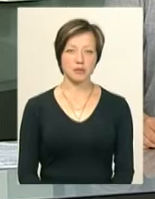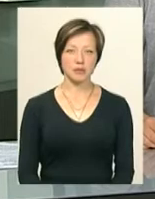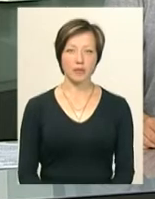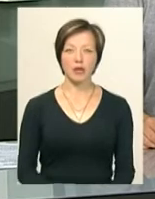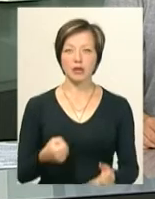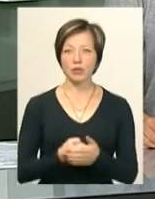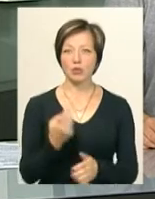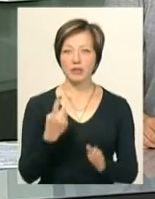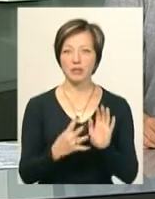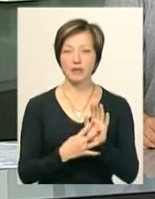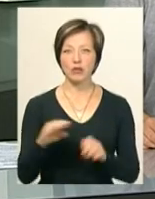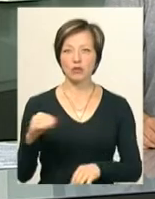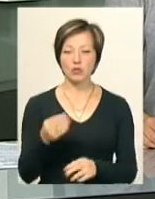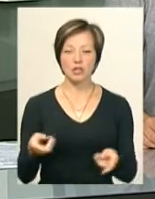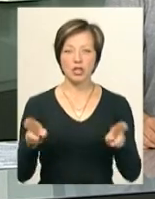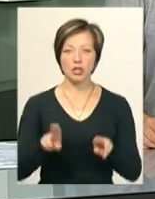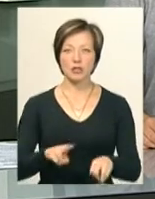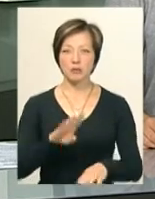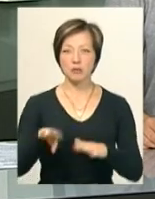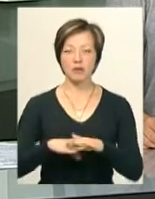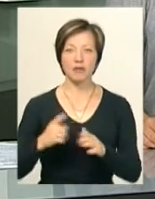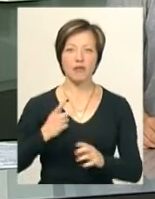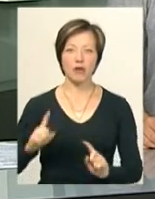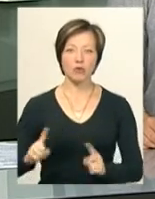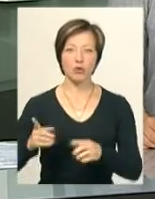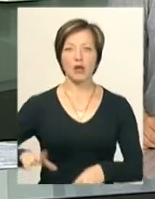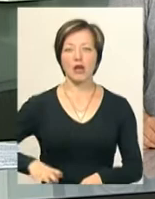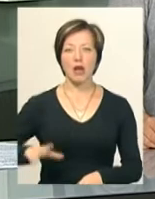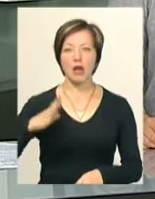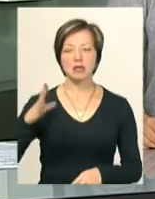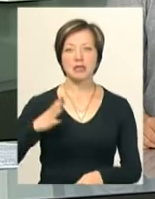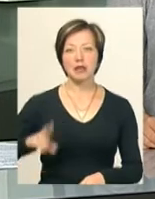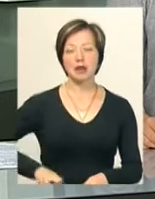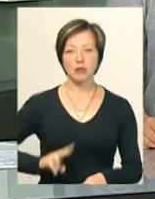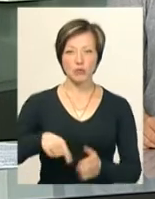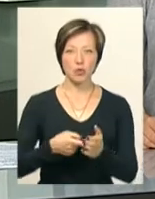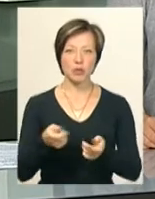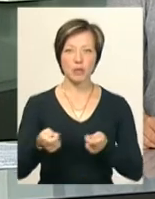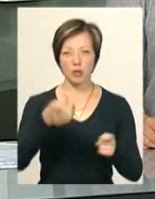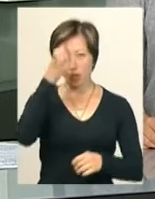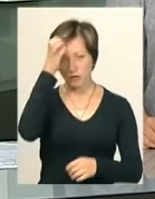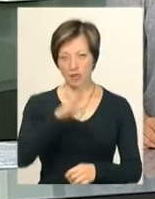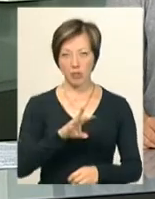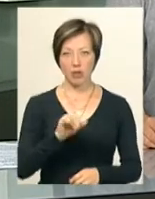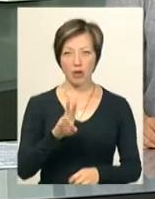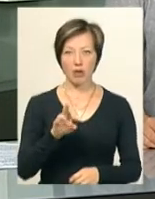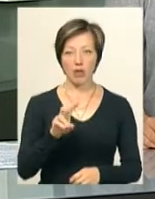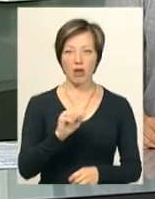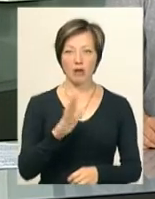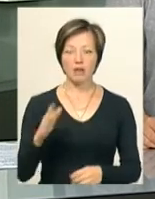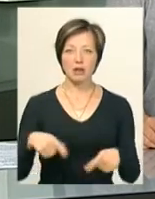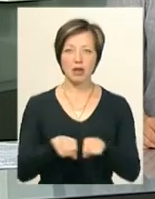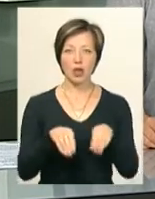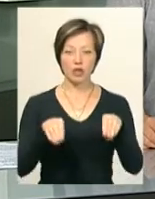До 29 жовтня залишиться під вартою екс-директор Хмельницького міського департаменту освіти Роман Миколаїв. Таке рішення